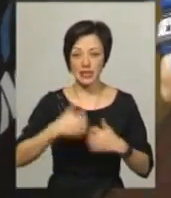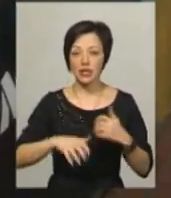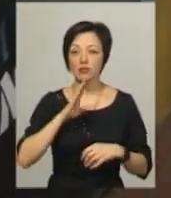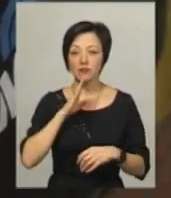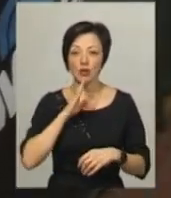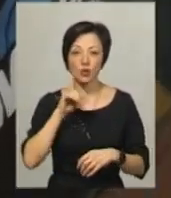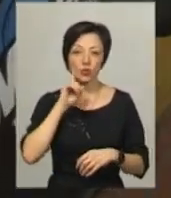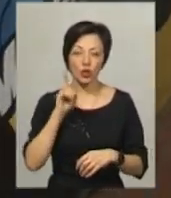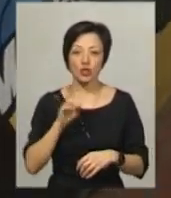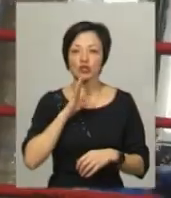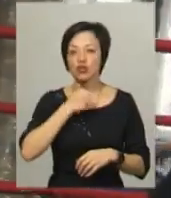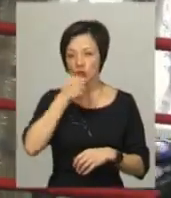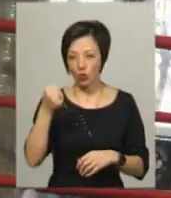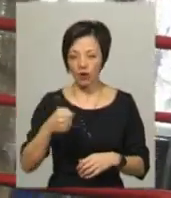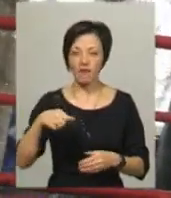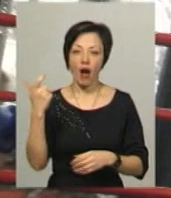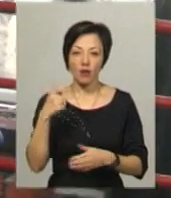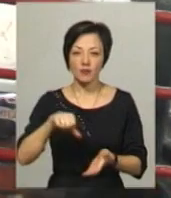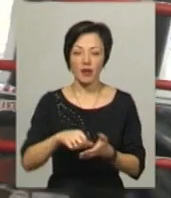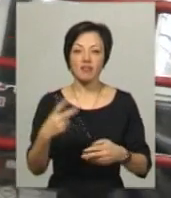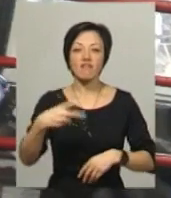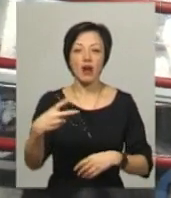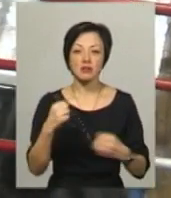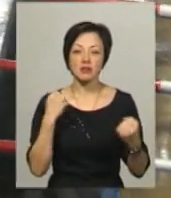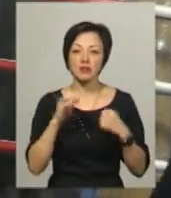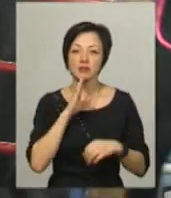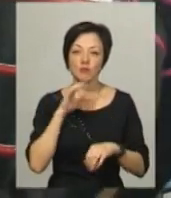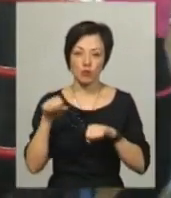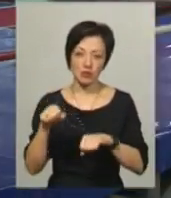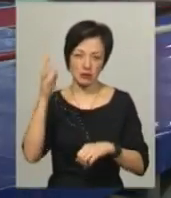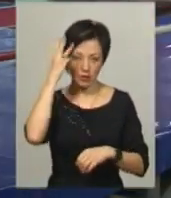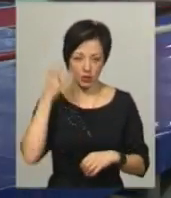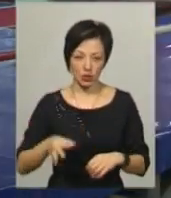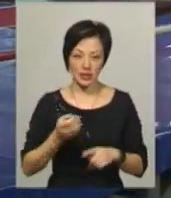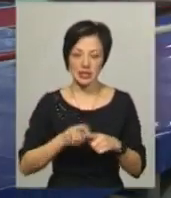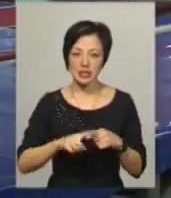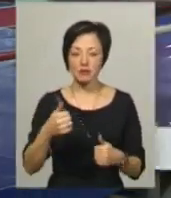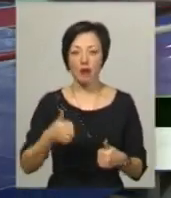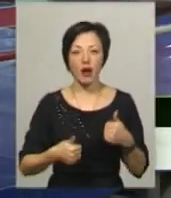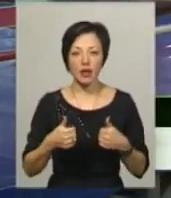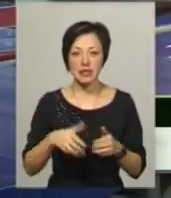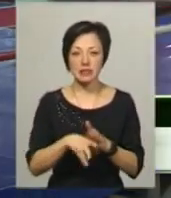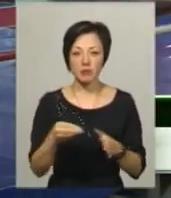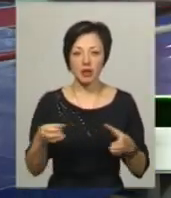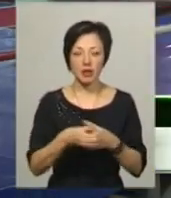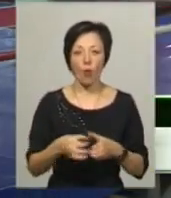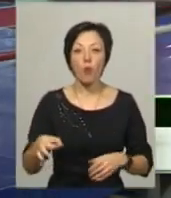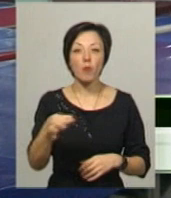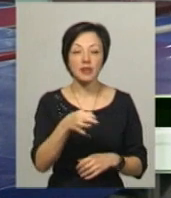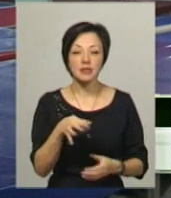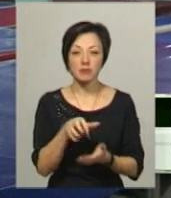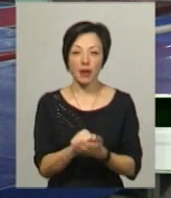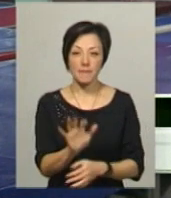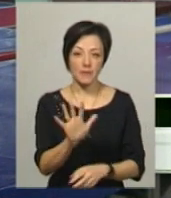дівчат, юніорок та жінок в Харкові виступало 20 боксерок Хмельниччини, каже Богдан Сенчук. На цих змаганнях збірна Хмельницької області